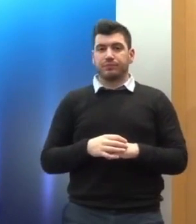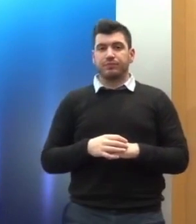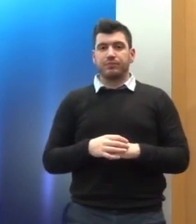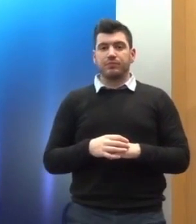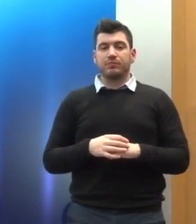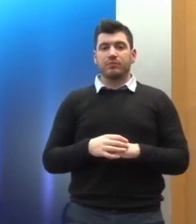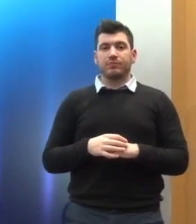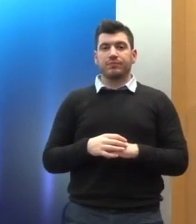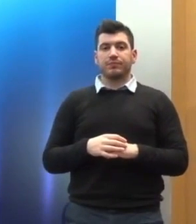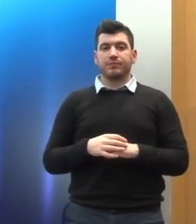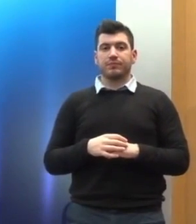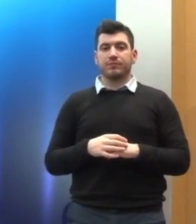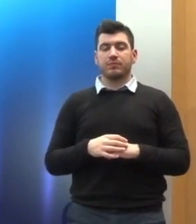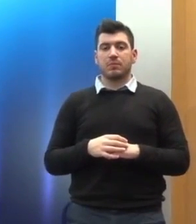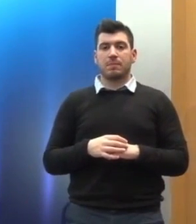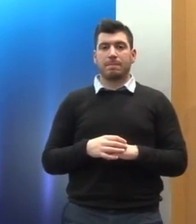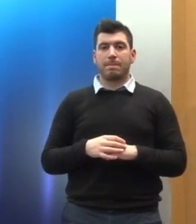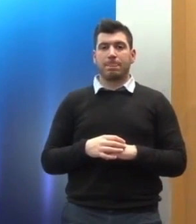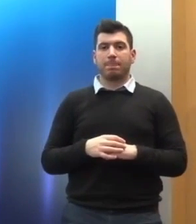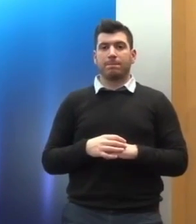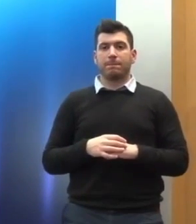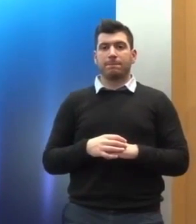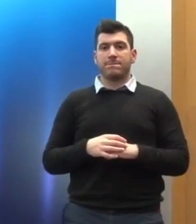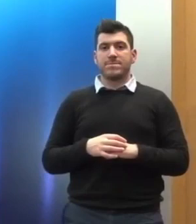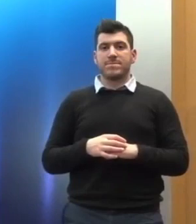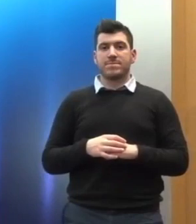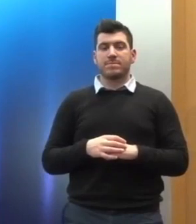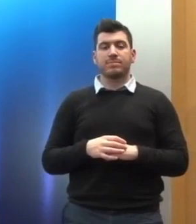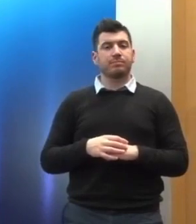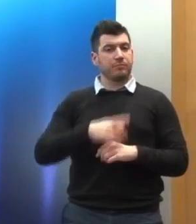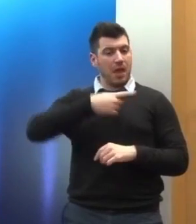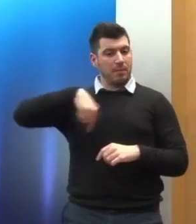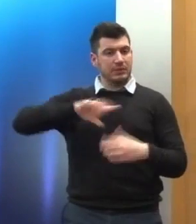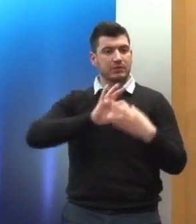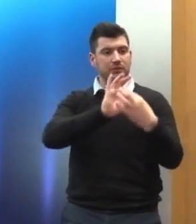Ήδη σε συνεργασία και με τα συναρμόδια Υπουργεία